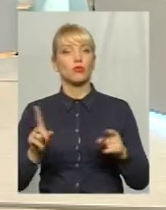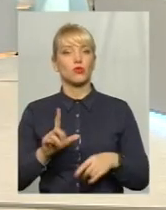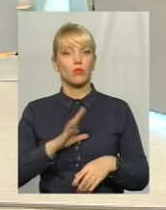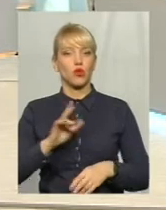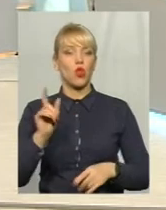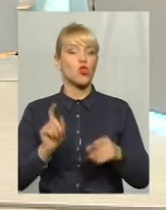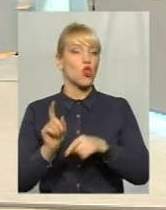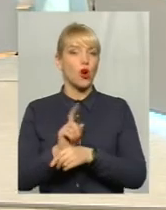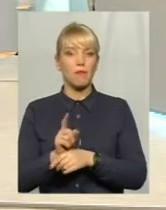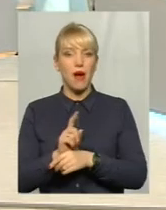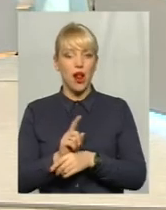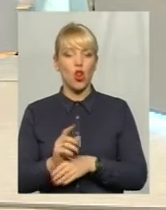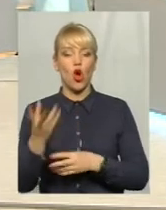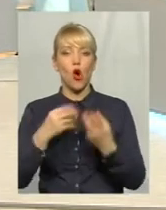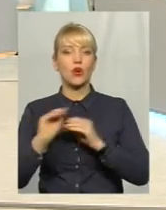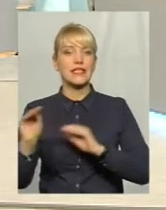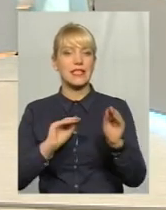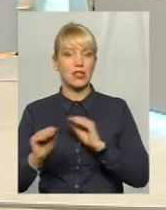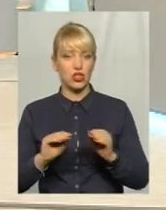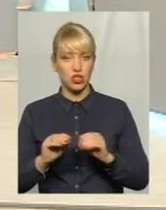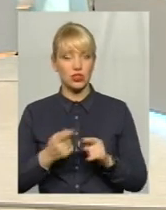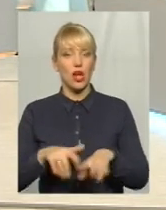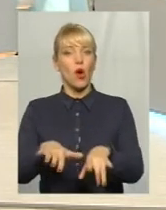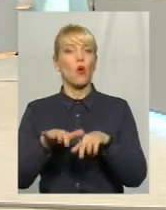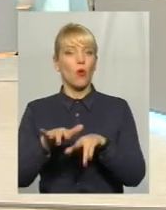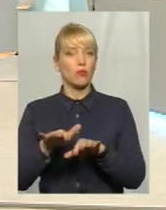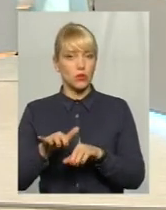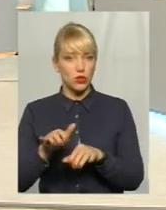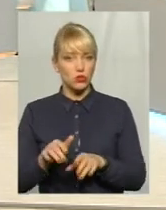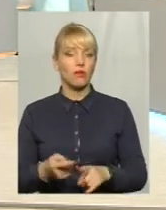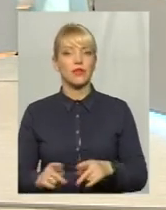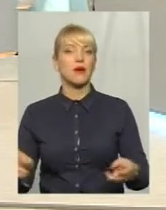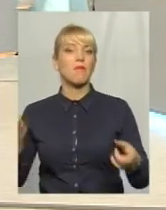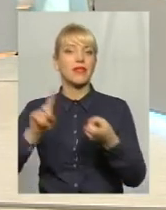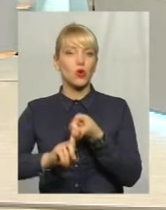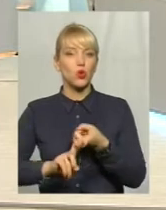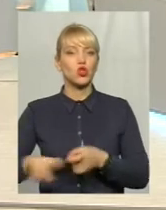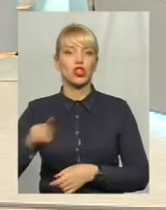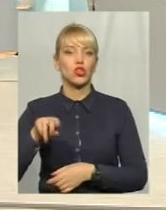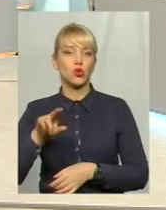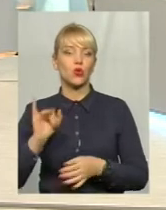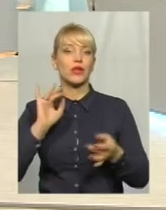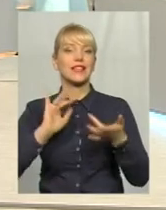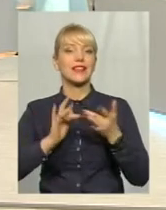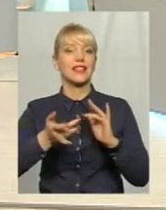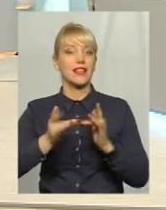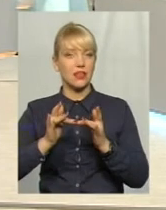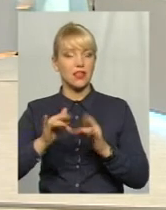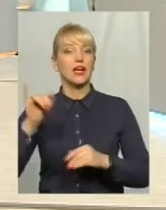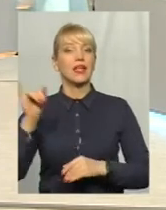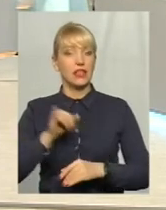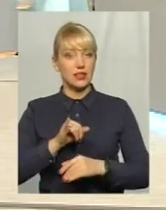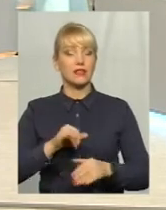оснащені, відповідно до табелі оснащення, комп'ютеризовані, підключені до мережі інтернет, ну і